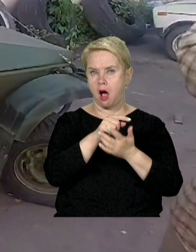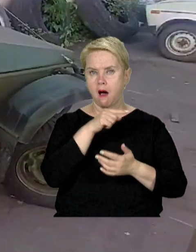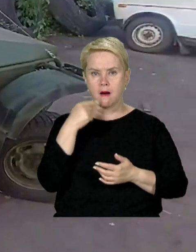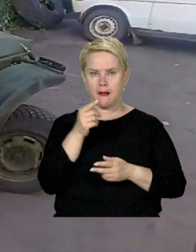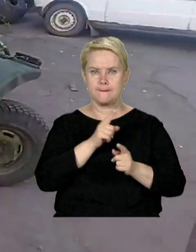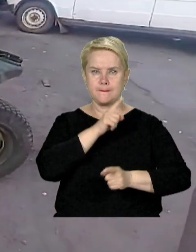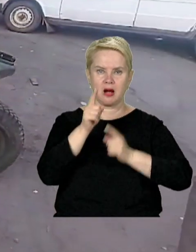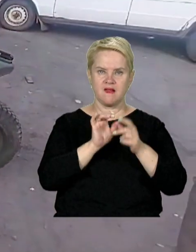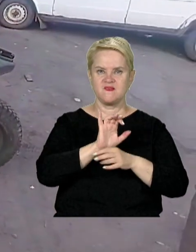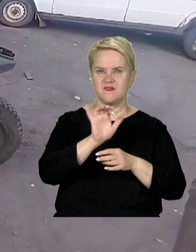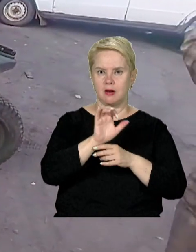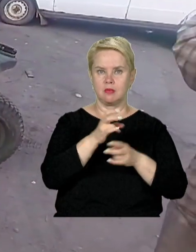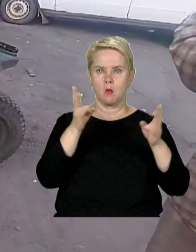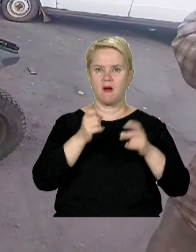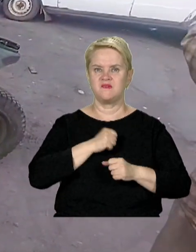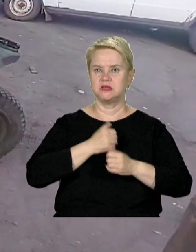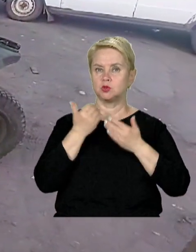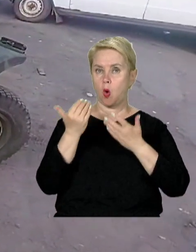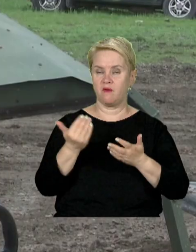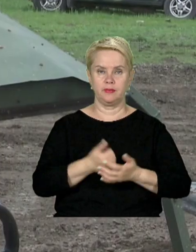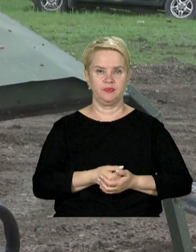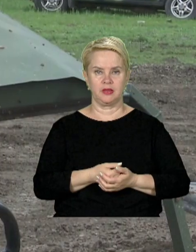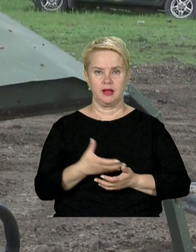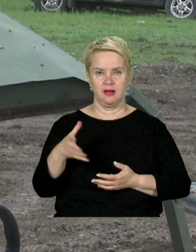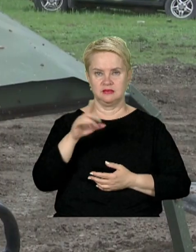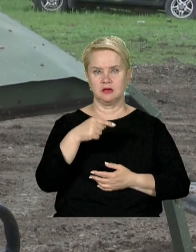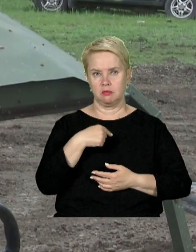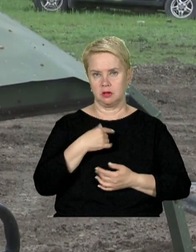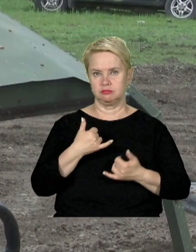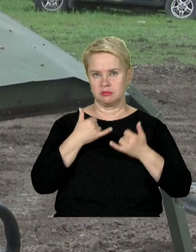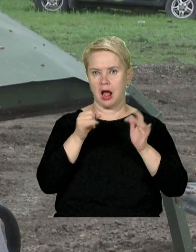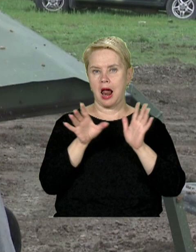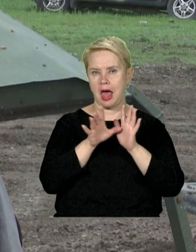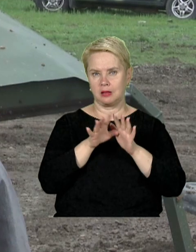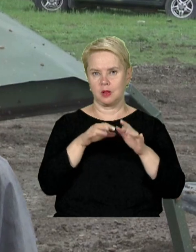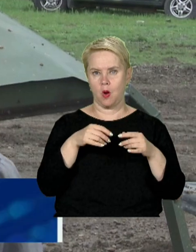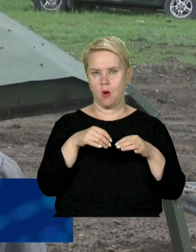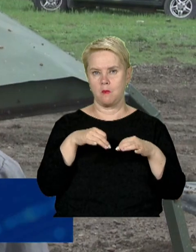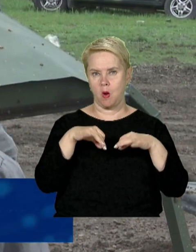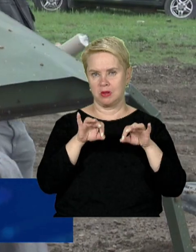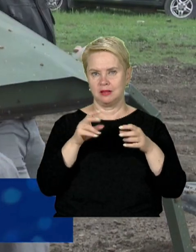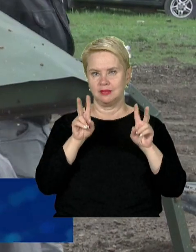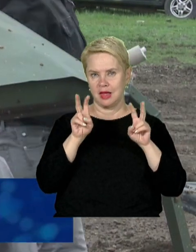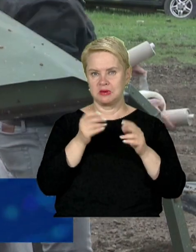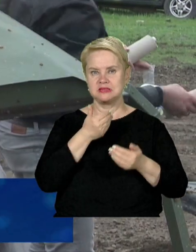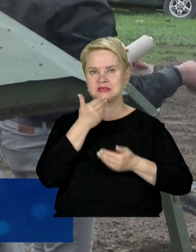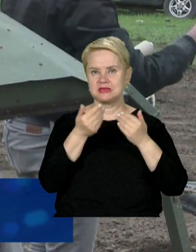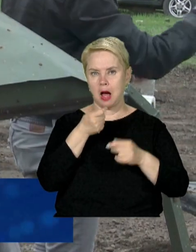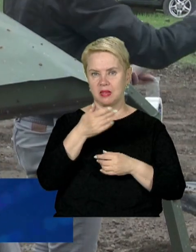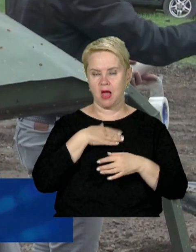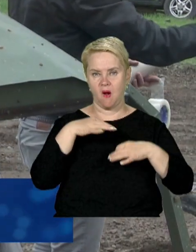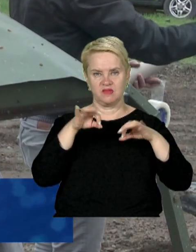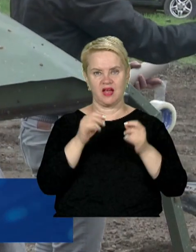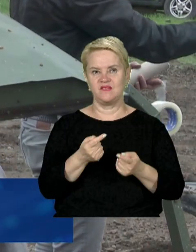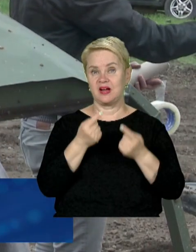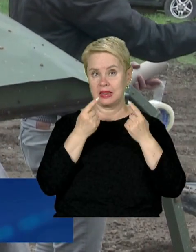переобладнали виробництво на потреби військових. Ми все-таки приверженці саме електромобільної тематики, і запит на нашу автівку